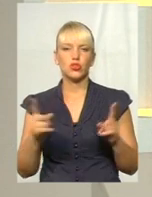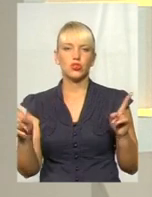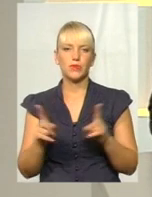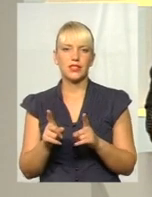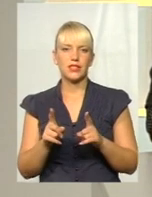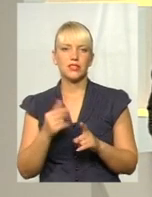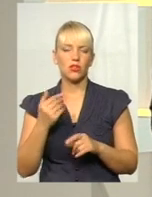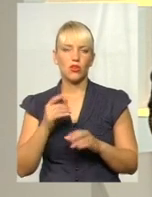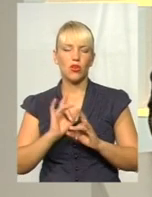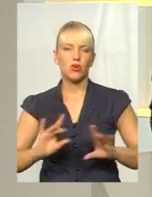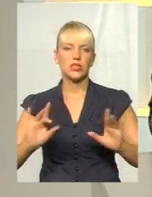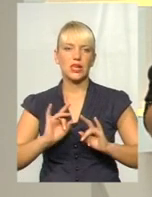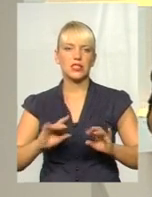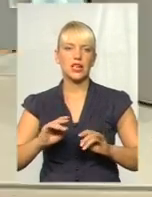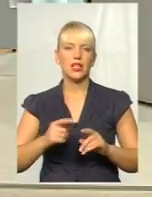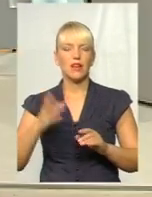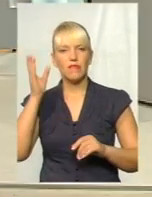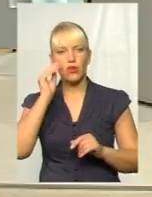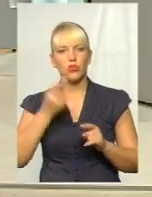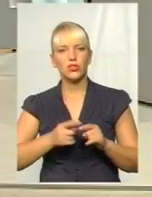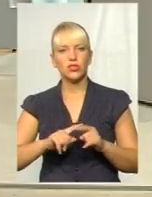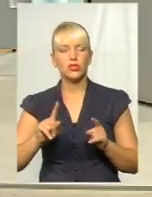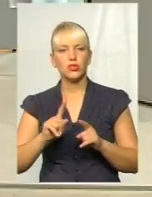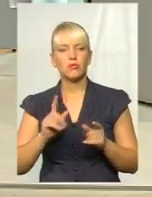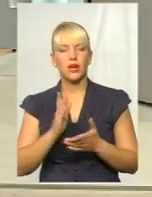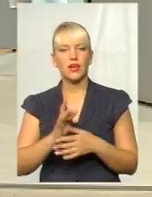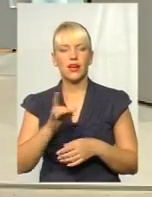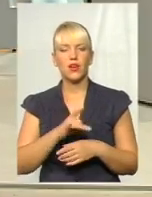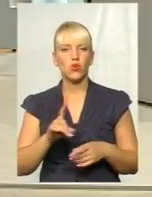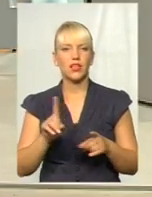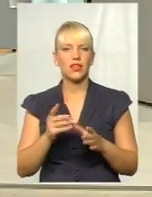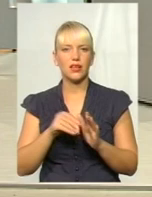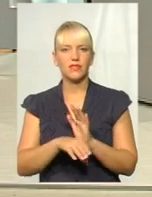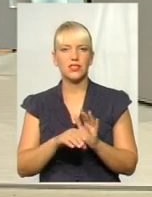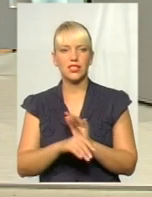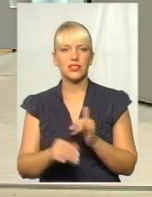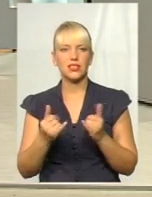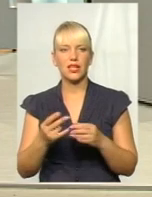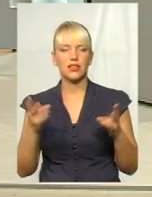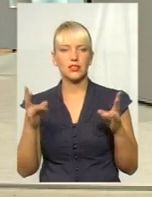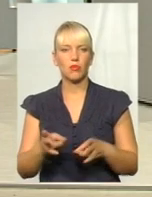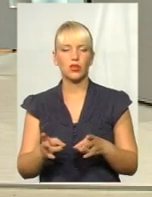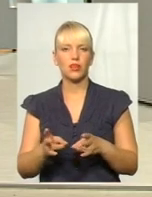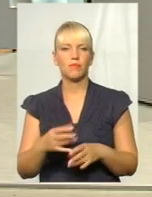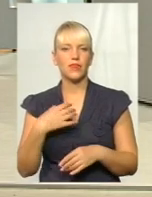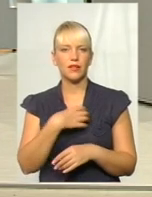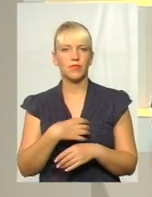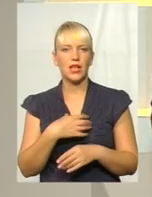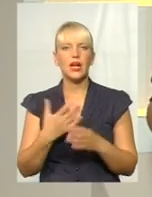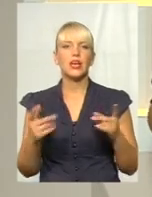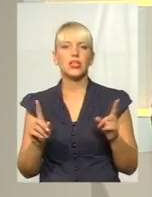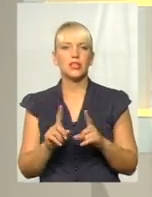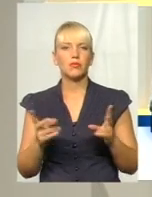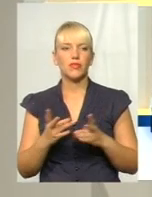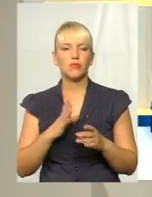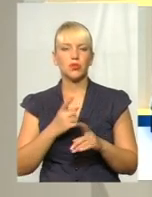розказали, враховуючи те, що вже має регіон, які інвестиції зараз вкрай потрібні, які мають бути